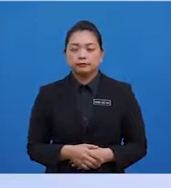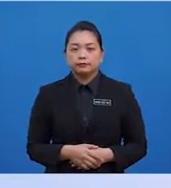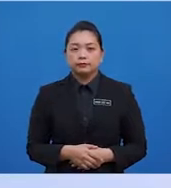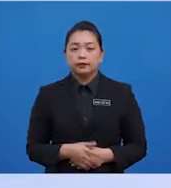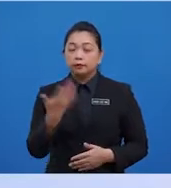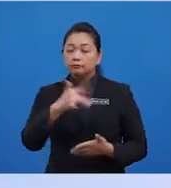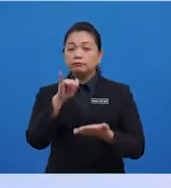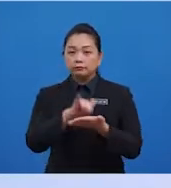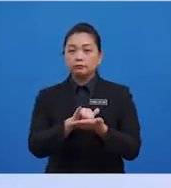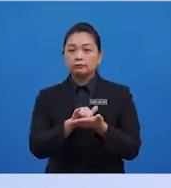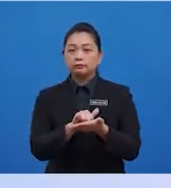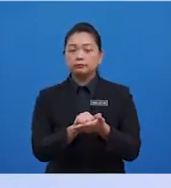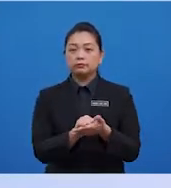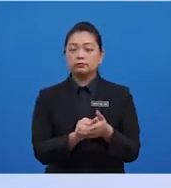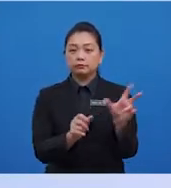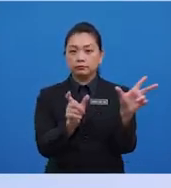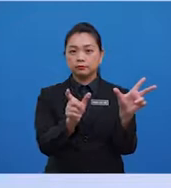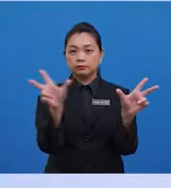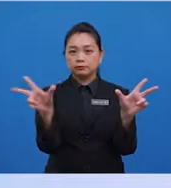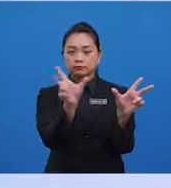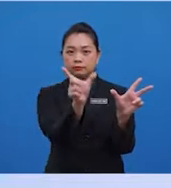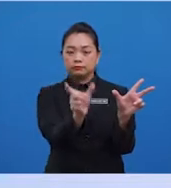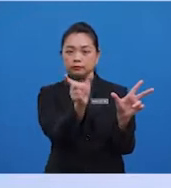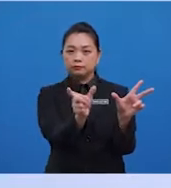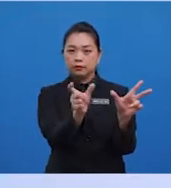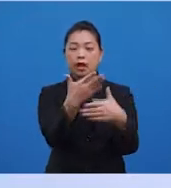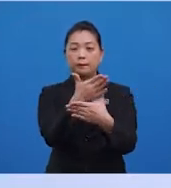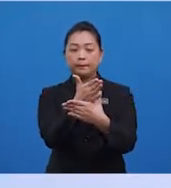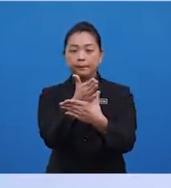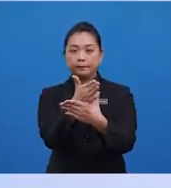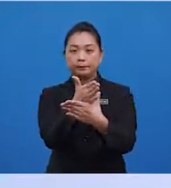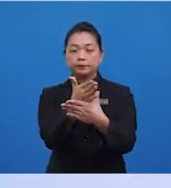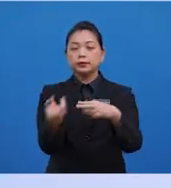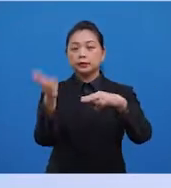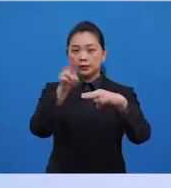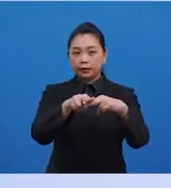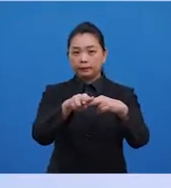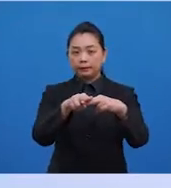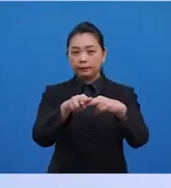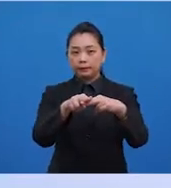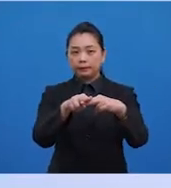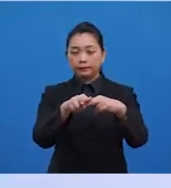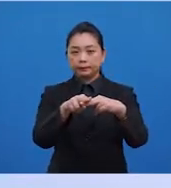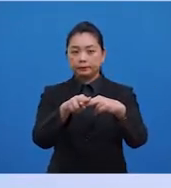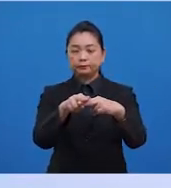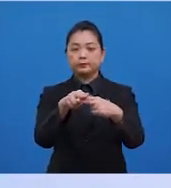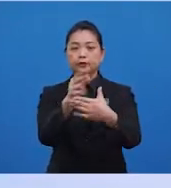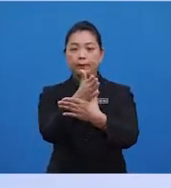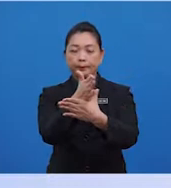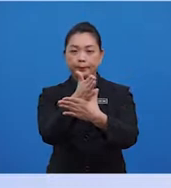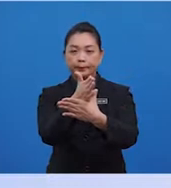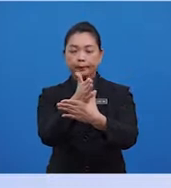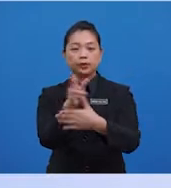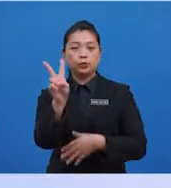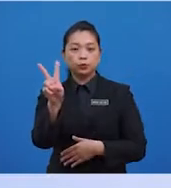Langkah kedua, bahagikan data kepada dua bahagian iaitu kiri dan kanan dengan bilangan